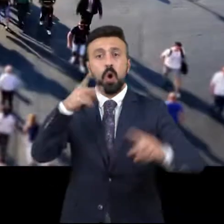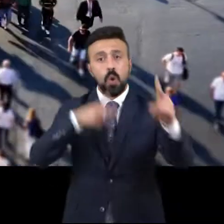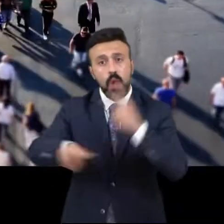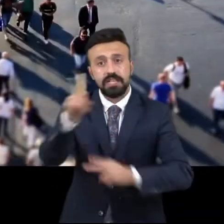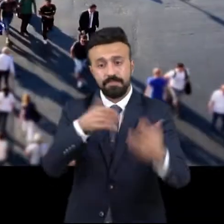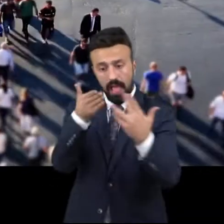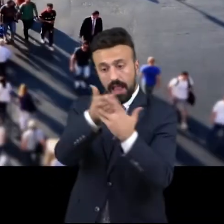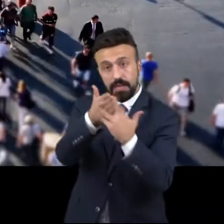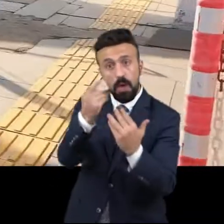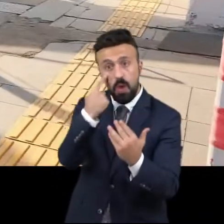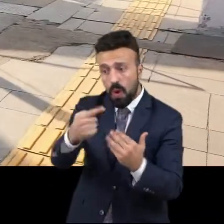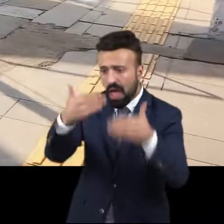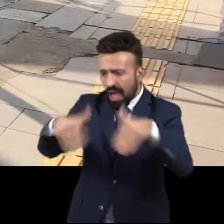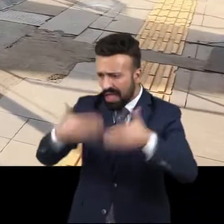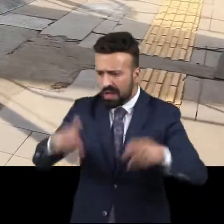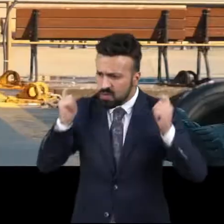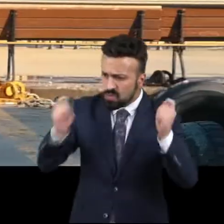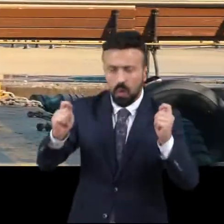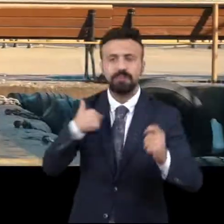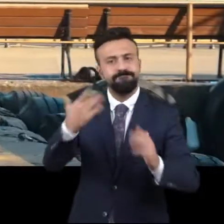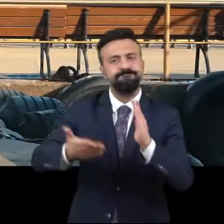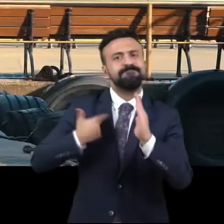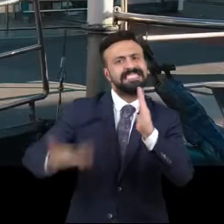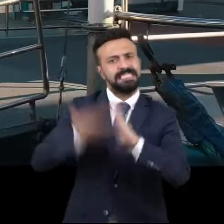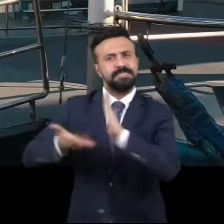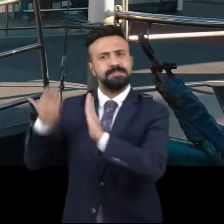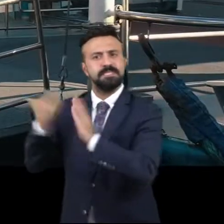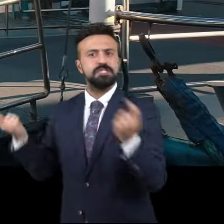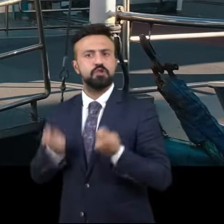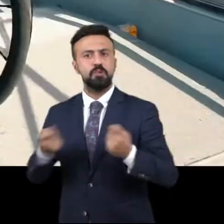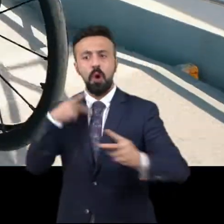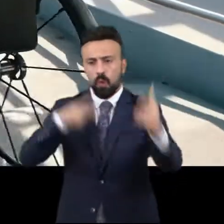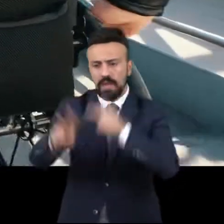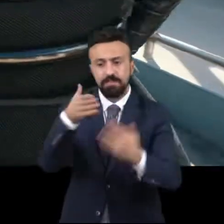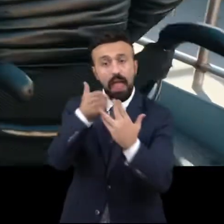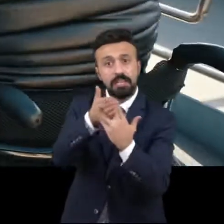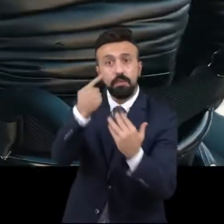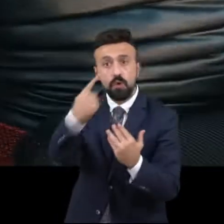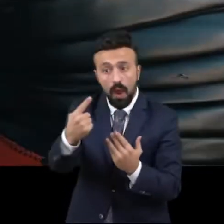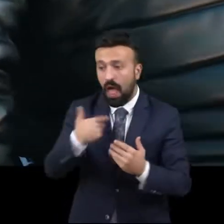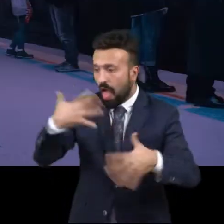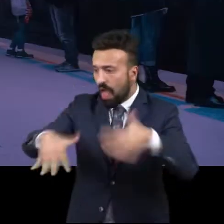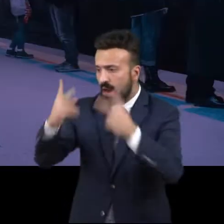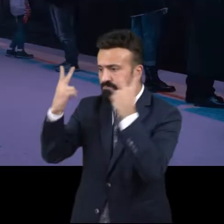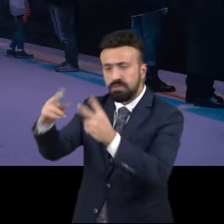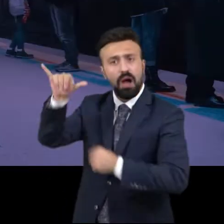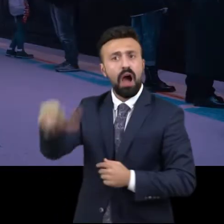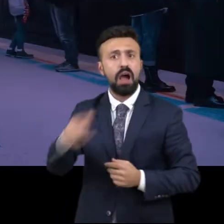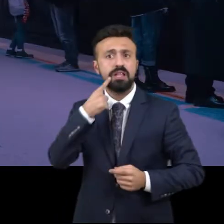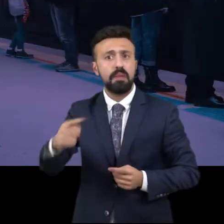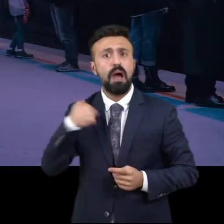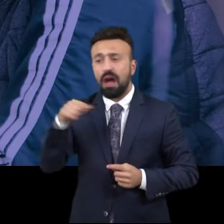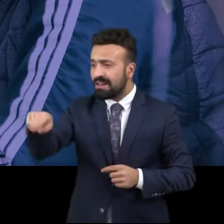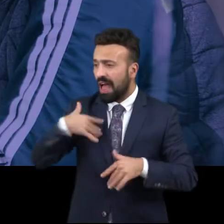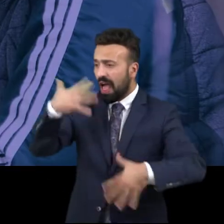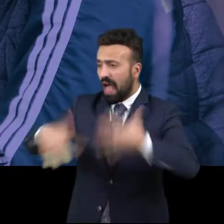Ulaşımda erişilebilirliğin önündeki engelleri kaldırıyoruz. Ulaşımda erişilebilirliğin bir hak olduğunu biliyor,